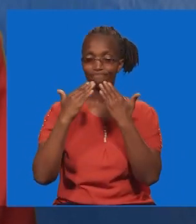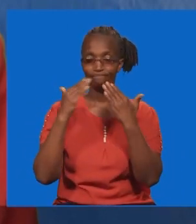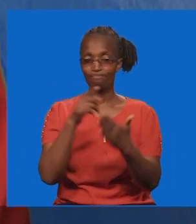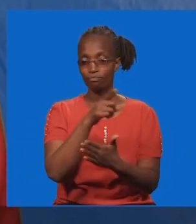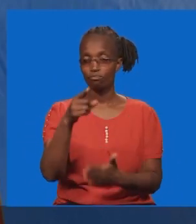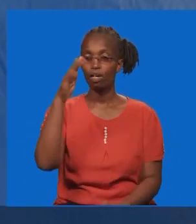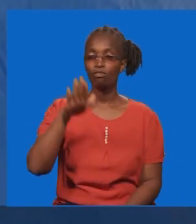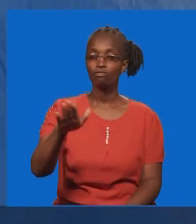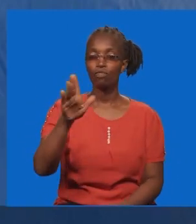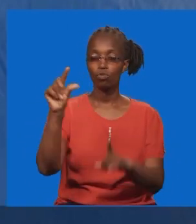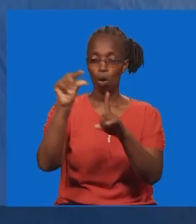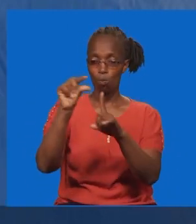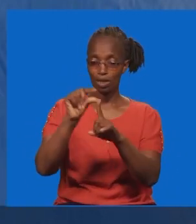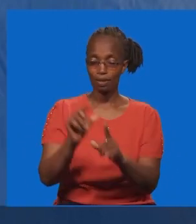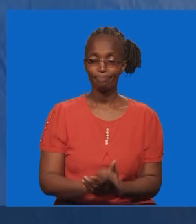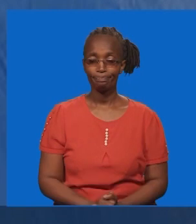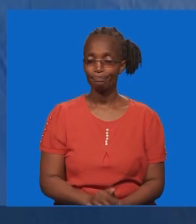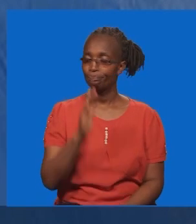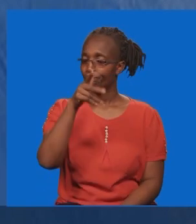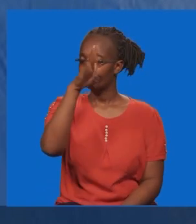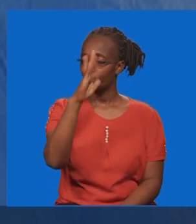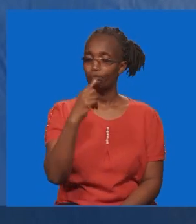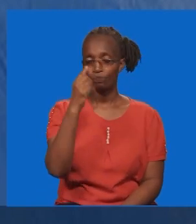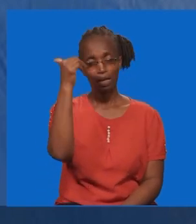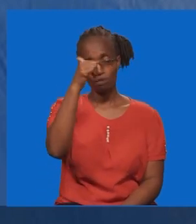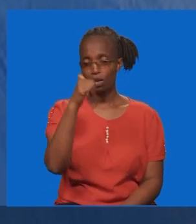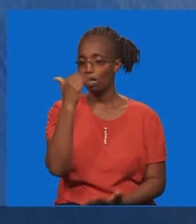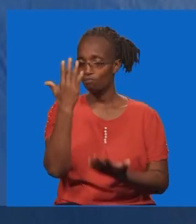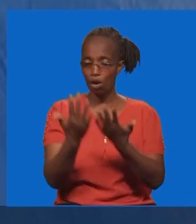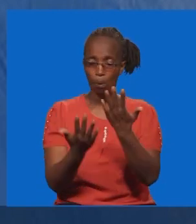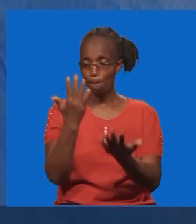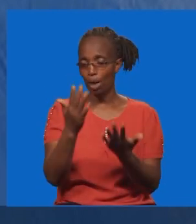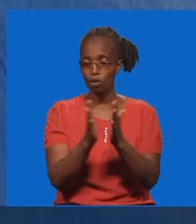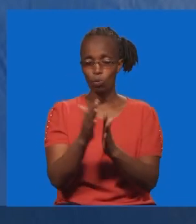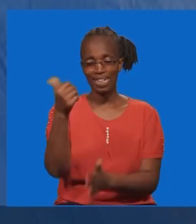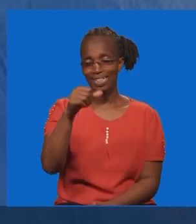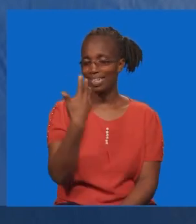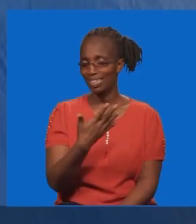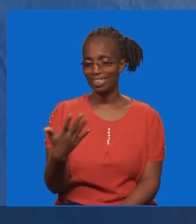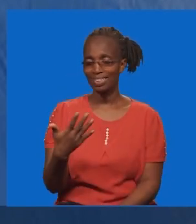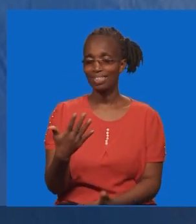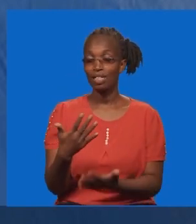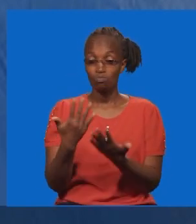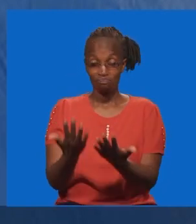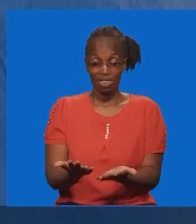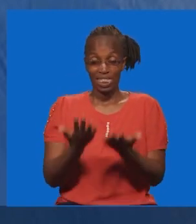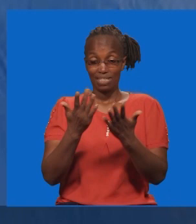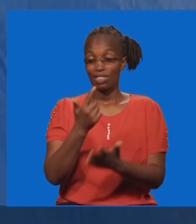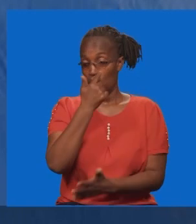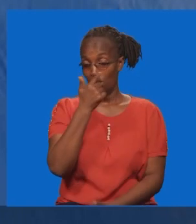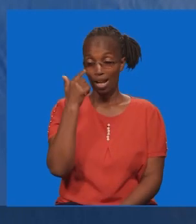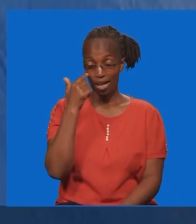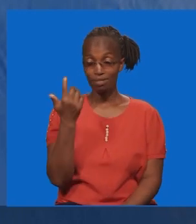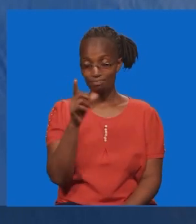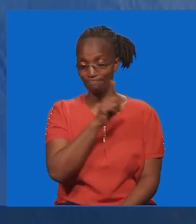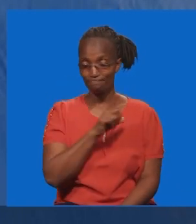tena. Kwa jili ya neno lako. Mungu ambaye ufananishi na kitu chochote. Tunakuinulia macho yetu.